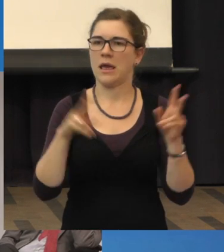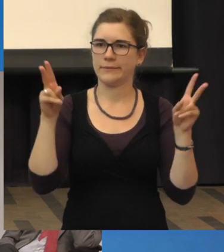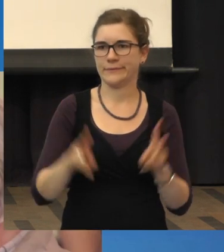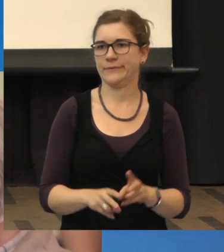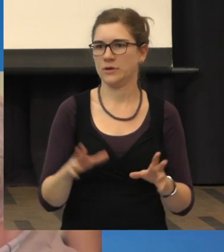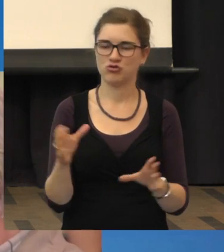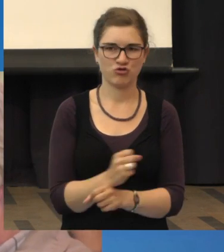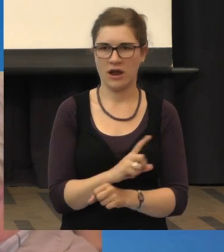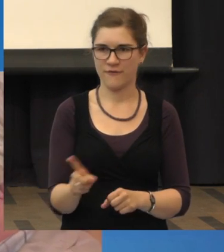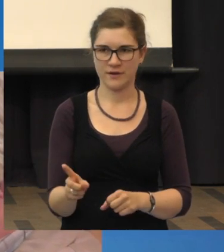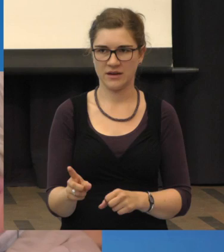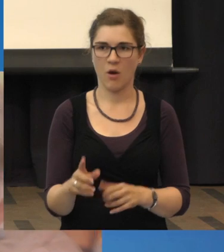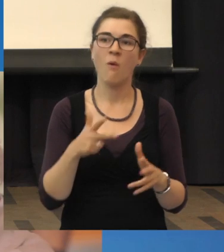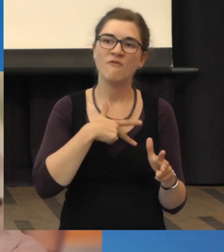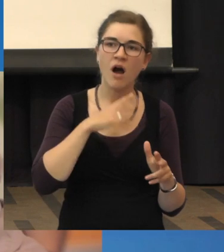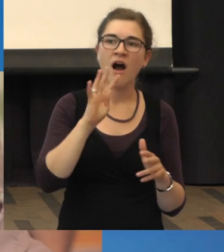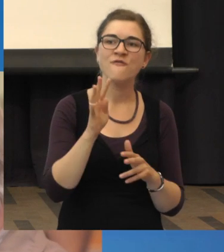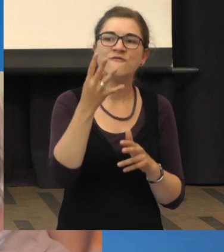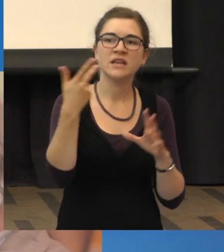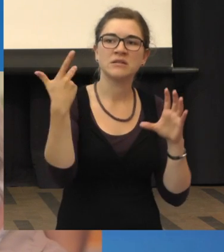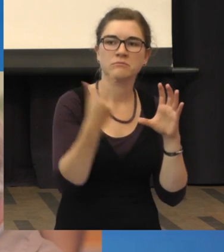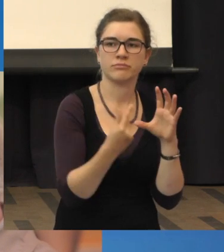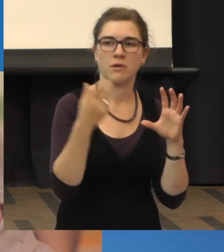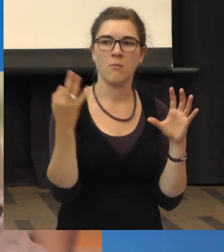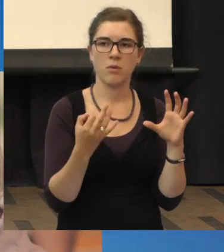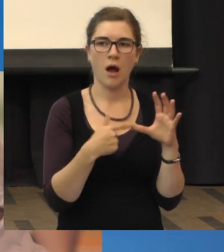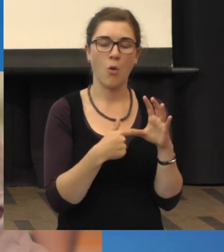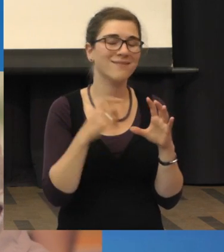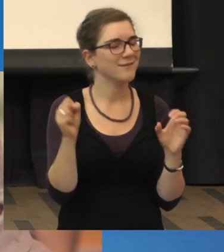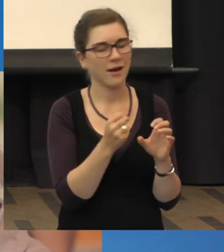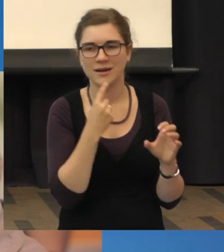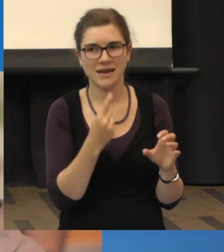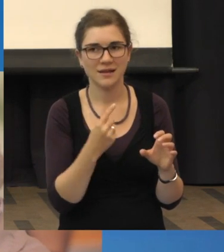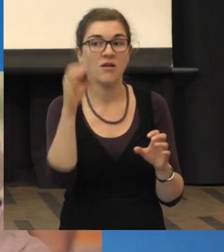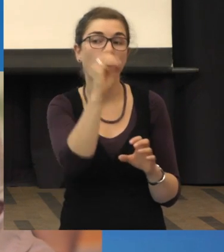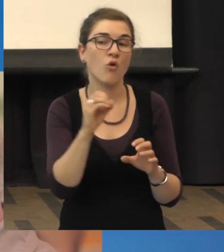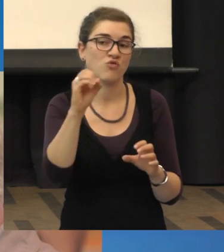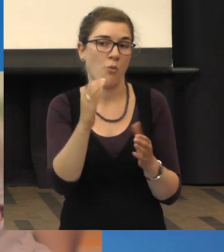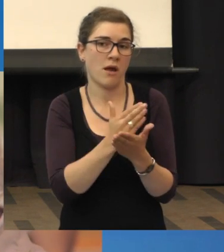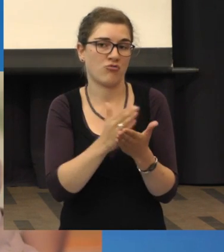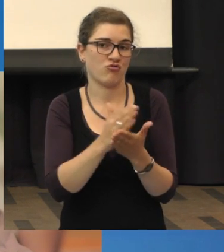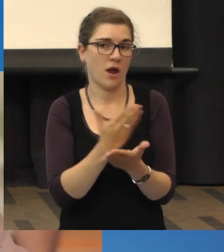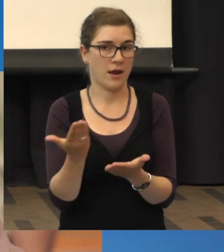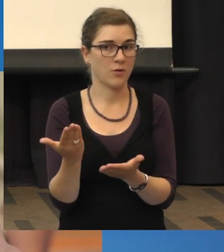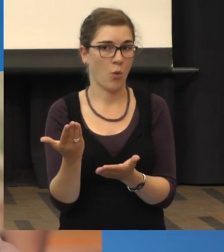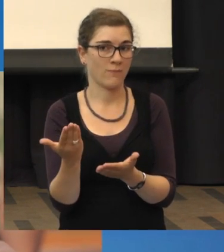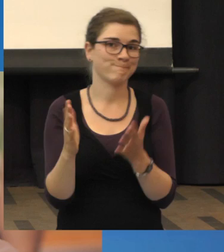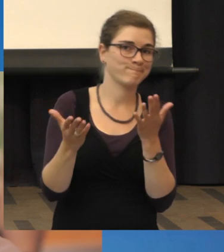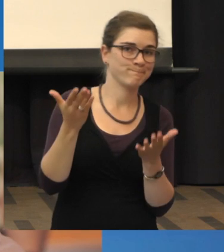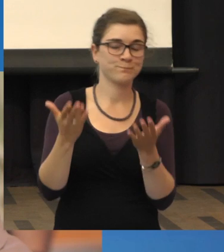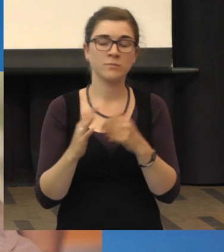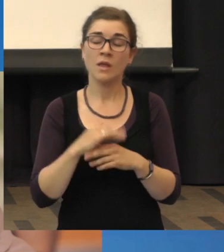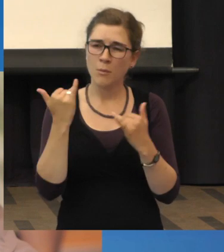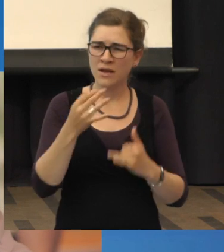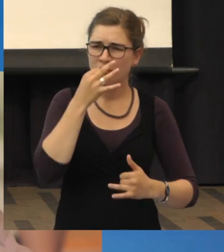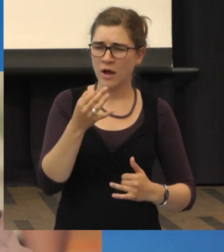Ob ich die vierte brauche, weiß man nicht. Das entscheidet sich im Oktober. Und jetzt kommt meine Frage. Ich